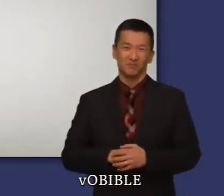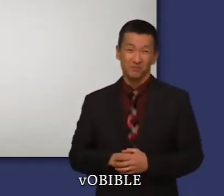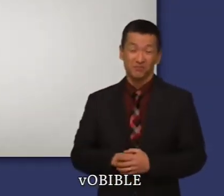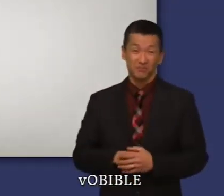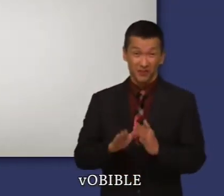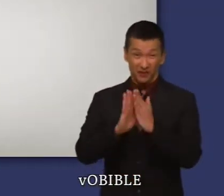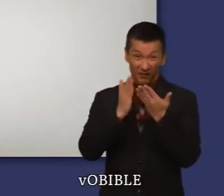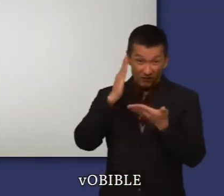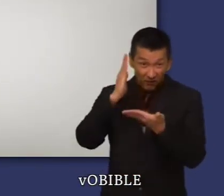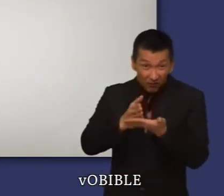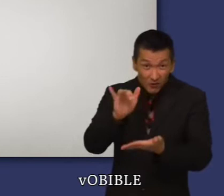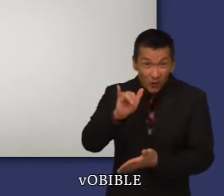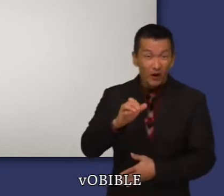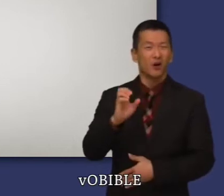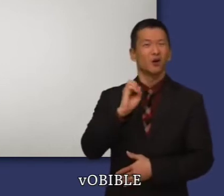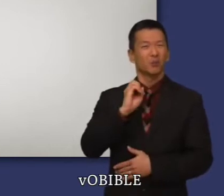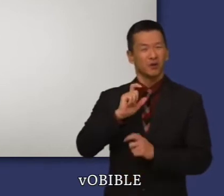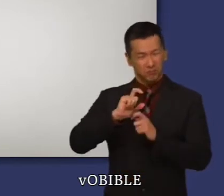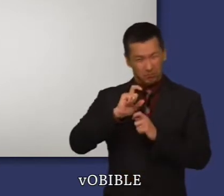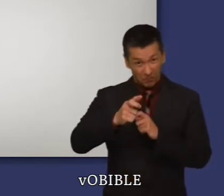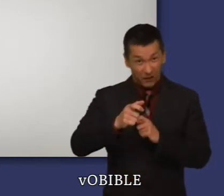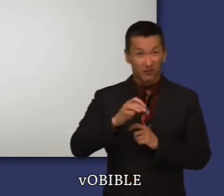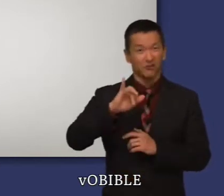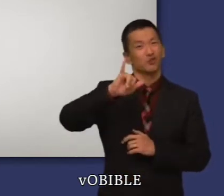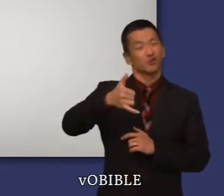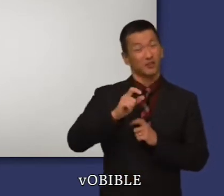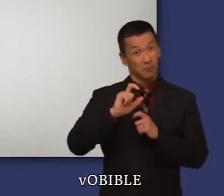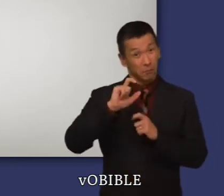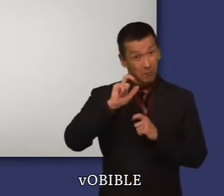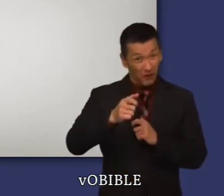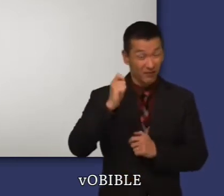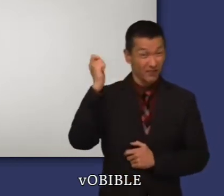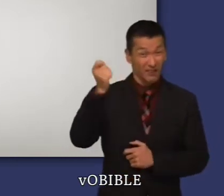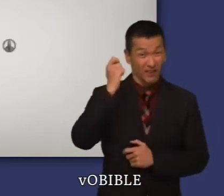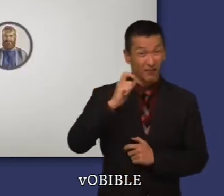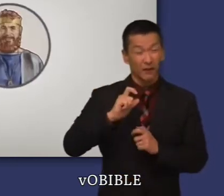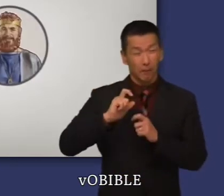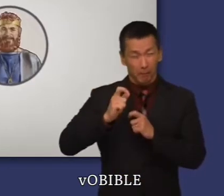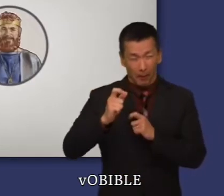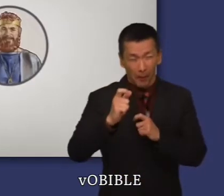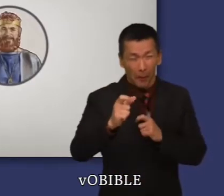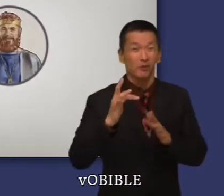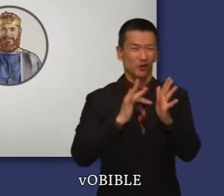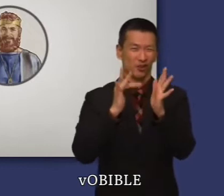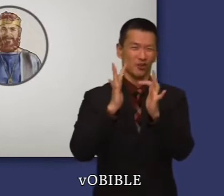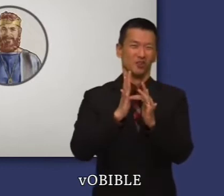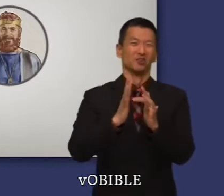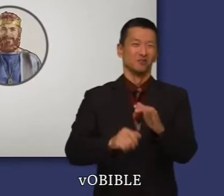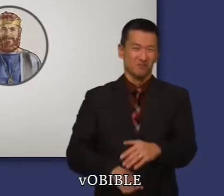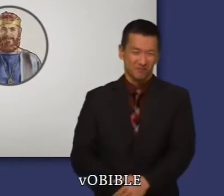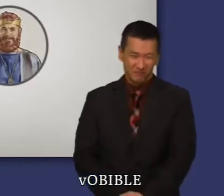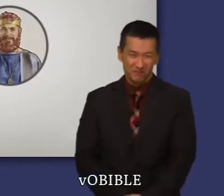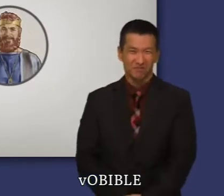Le livre se termine ainsi « Obed fut père de Jessé, Jessé fut père de David qui est devenu